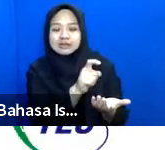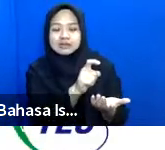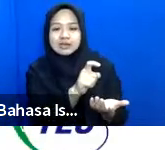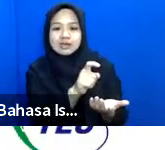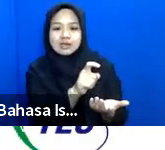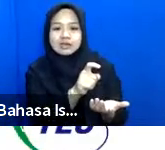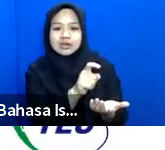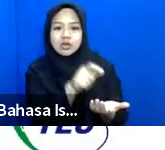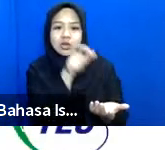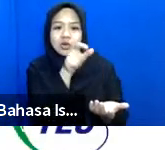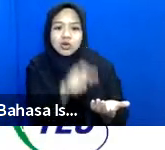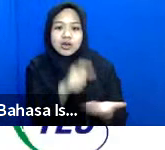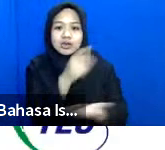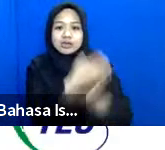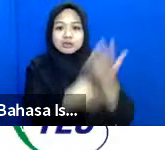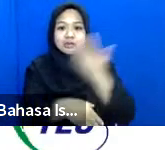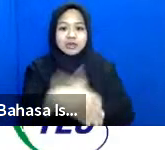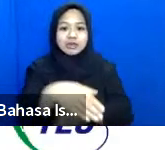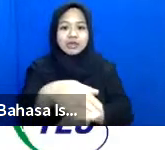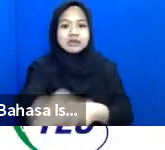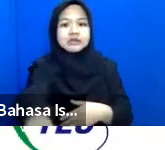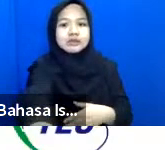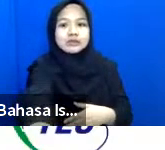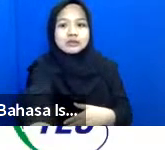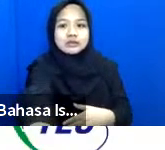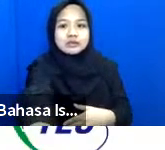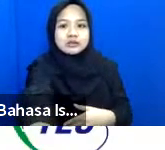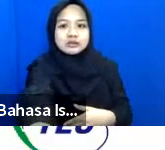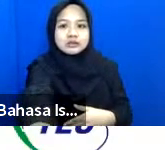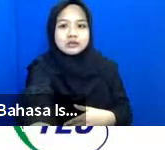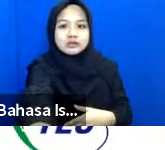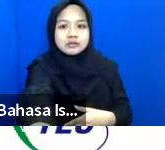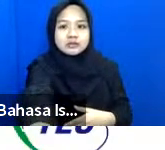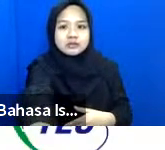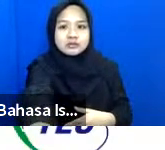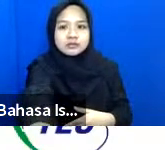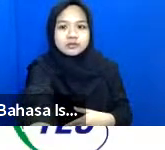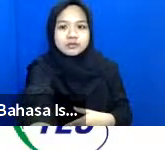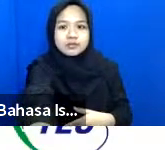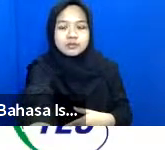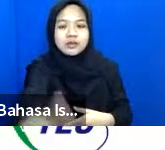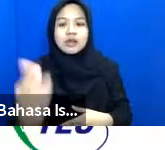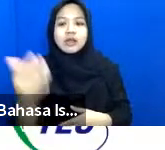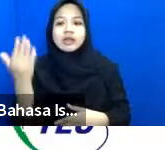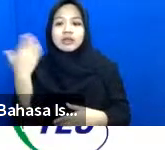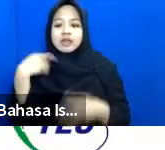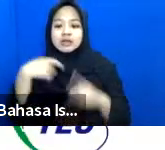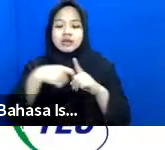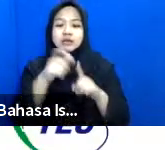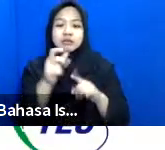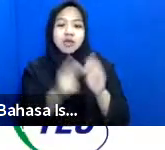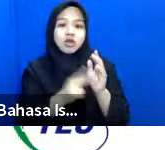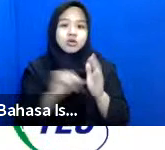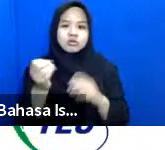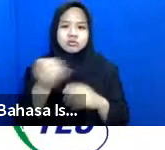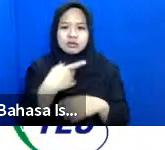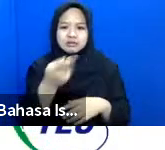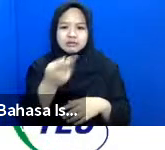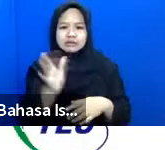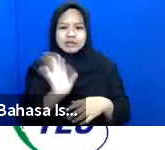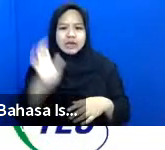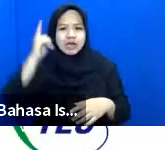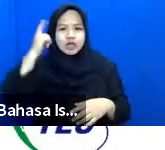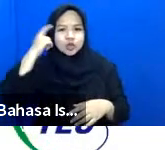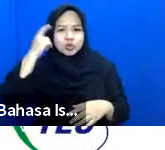orang dengan disabilitas jadi tadi sudah diingatkan Mbak Kuni untuk jangan berasumsi apa yang menjadi